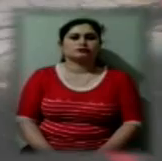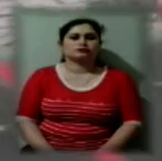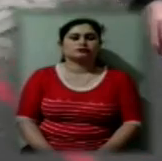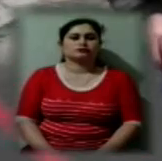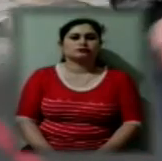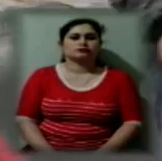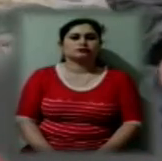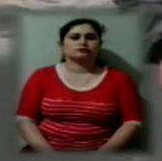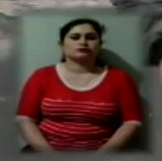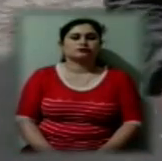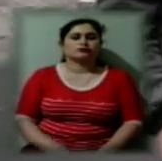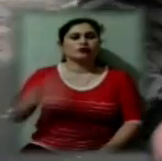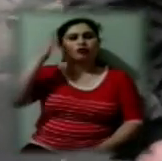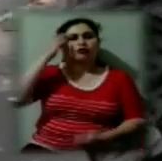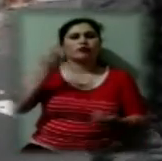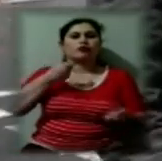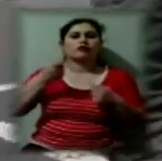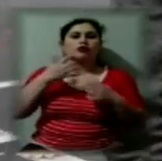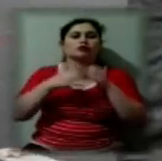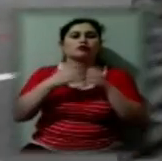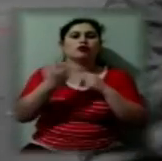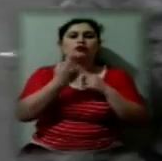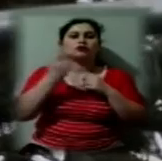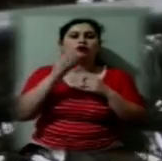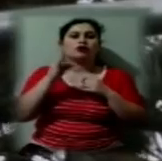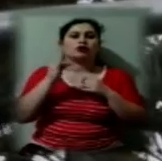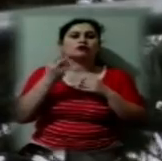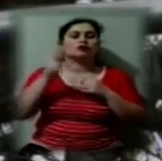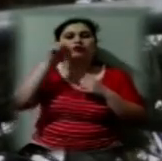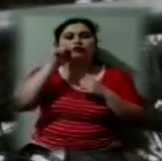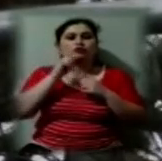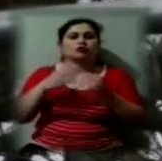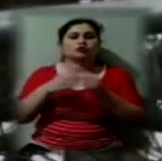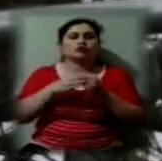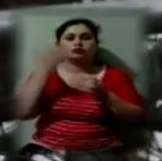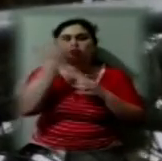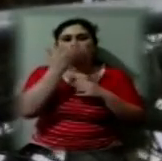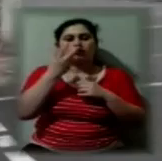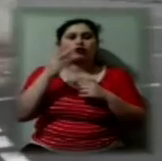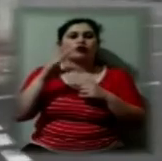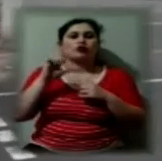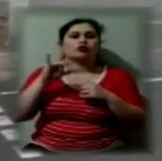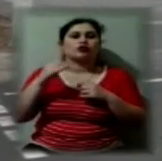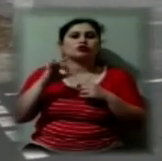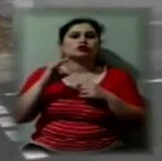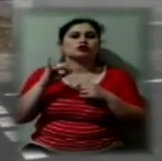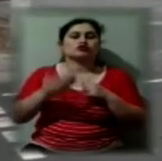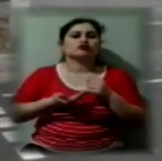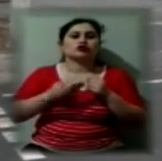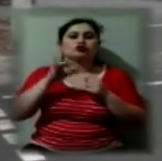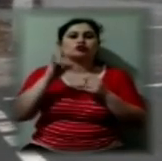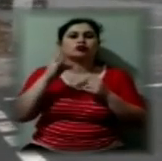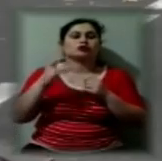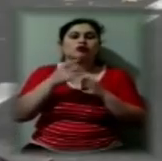Голова правління Херсонської обласної організації Українського товариства «Сліпих» Юрій Осадчук проживає у Шуменському мікрорайоні міста.